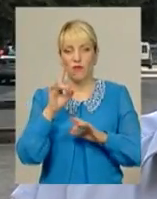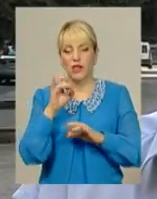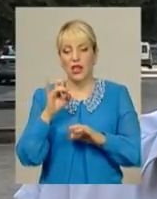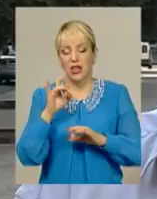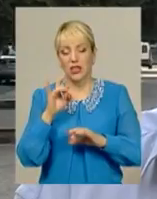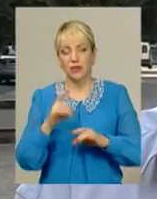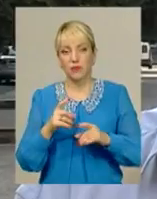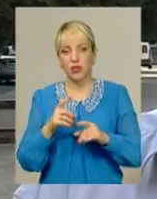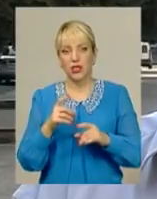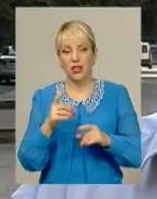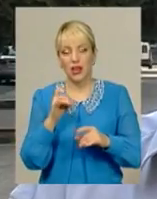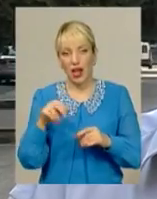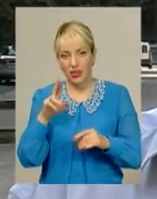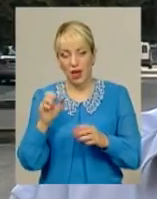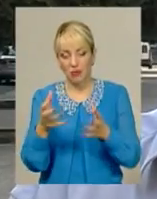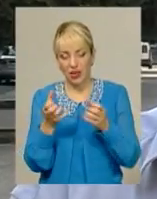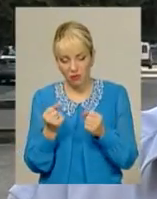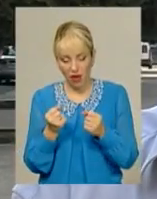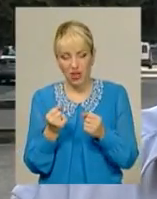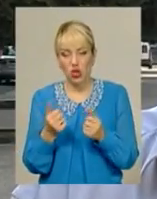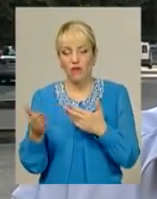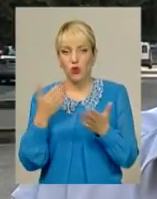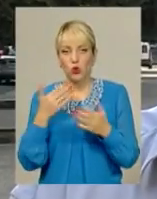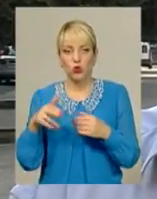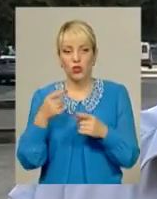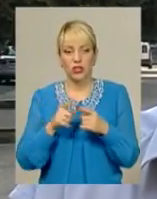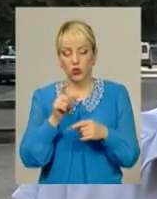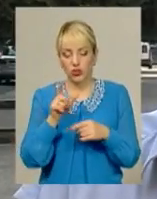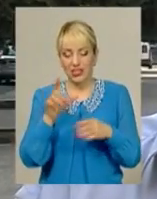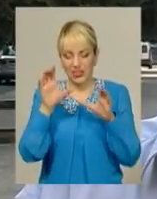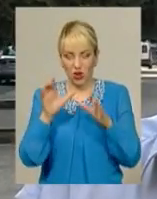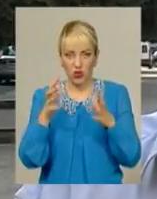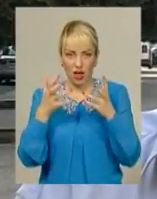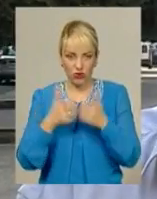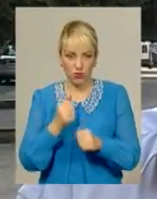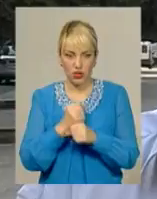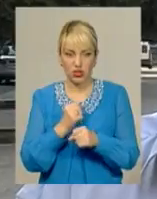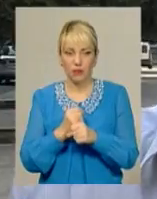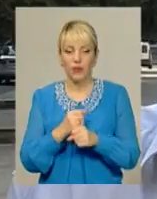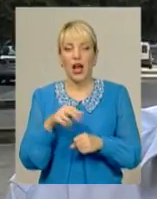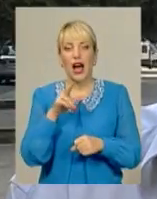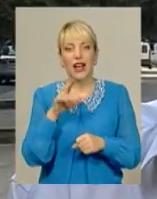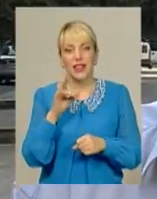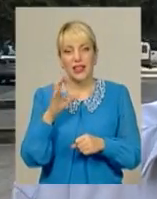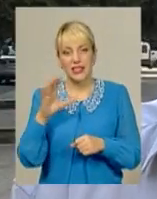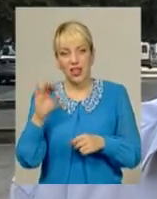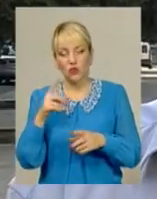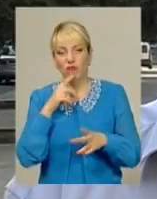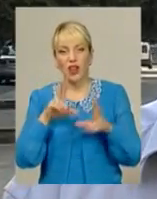відносно суддів, то вона вступає в закон, тобто автоматично в дію. Але на місцях так не вважає. На місцях вважає, що